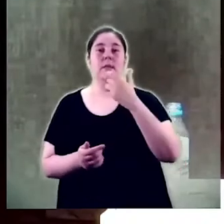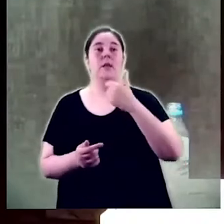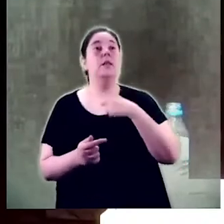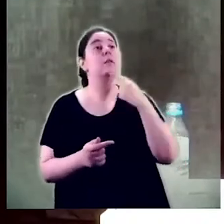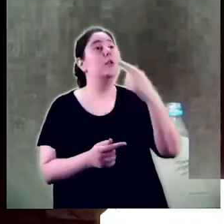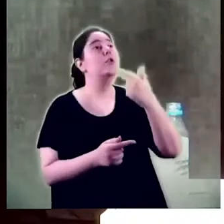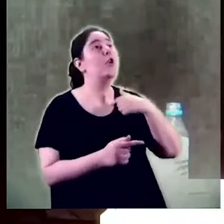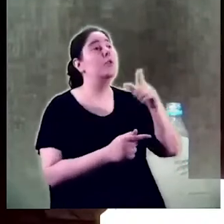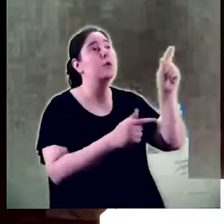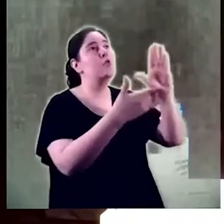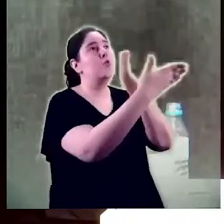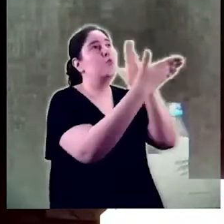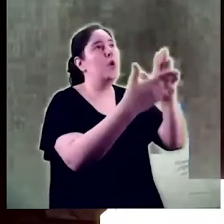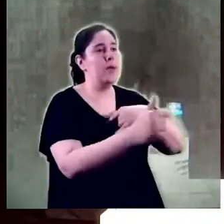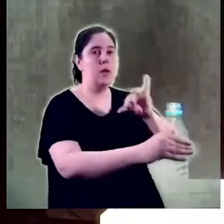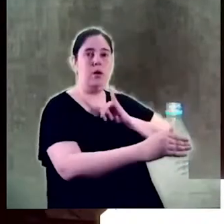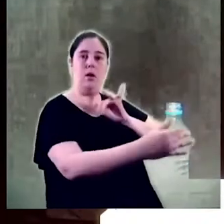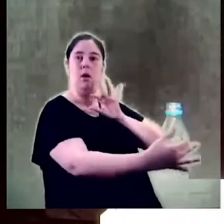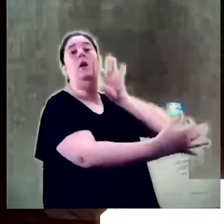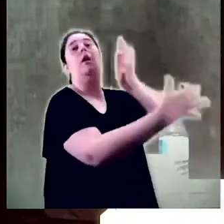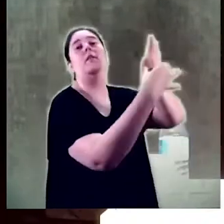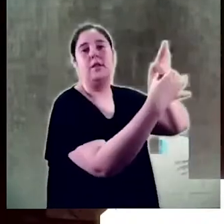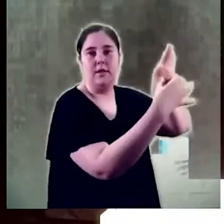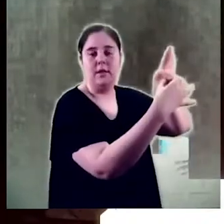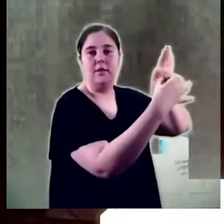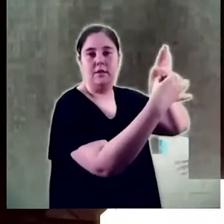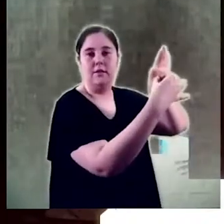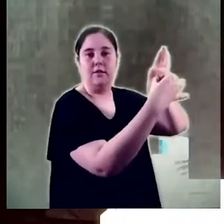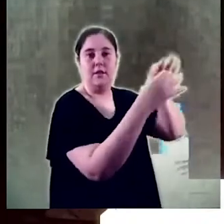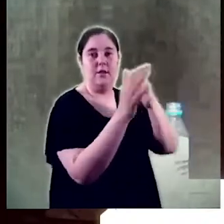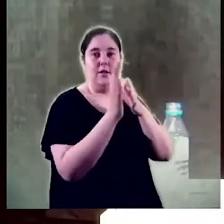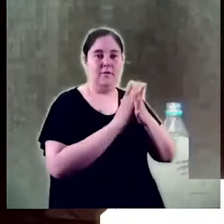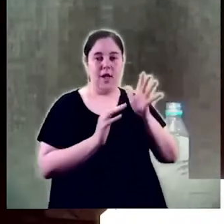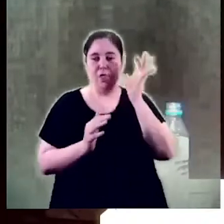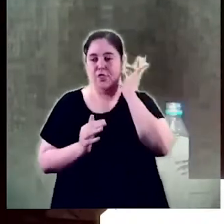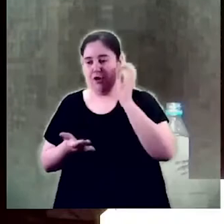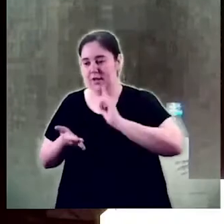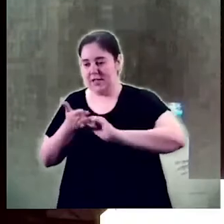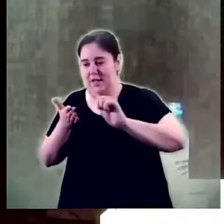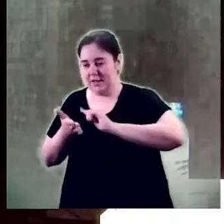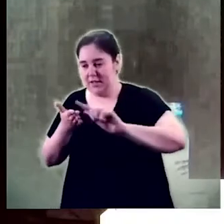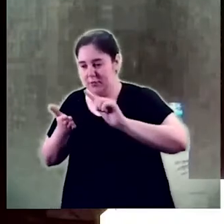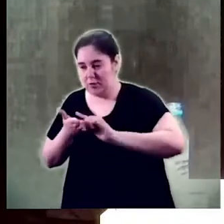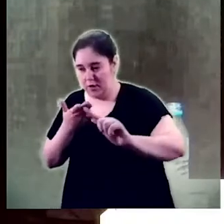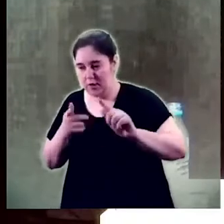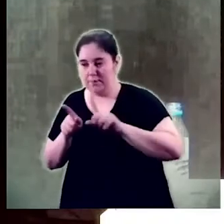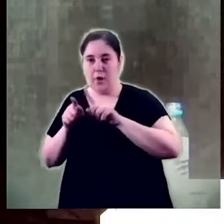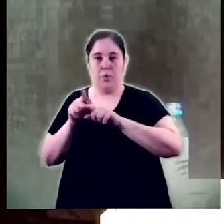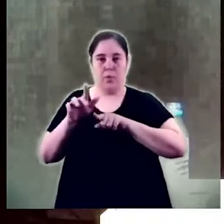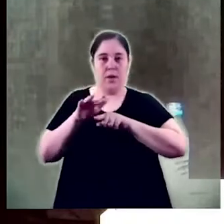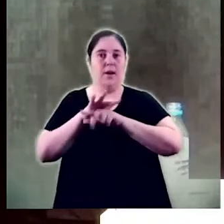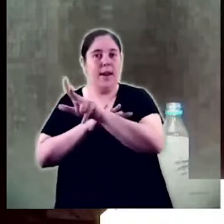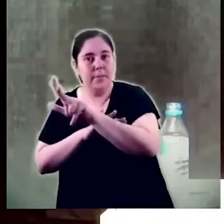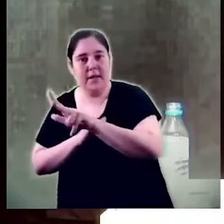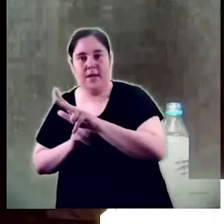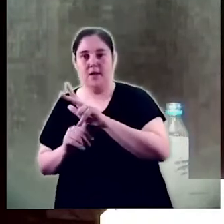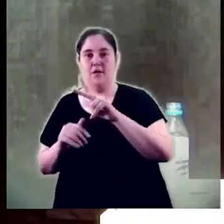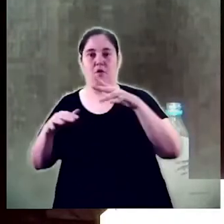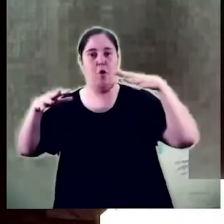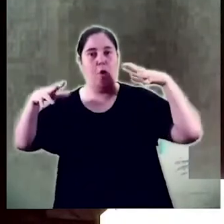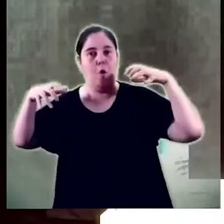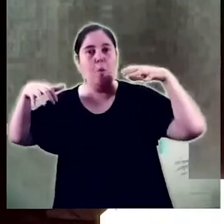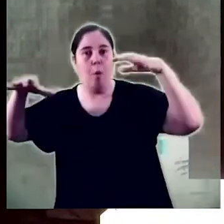mirall fidel del teu poema li escriu i construeix en cems una genealogia de dones escriptores dona rèptil dona